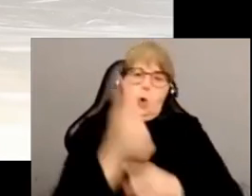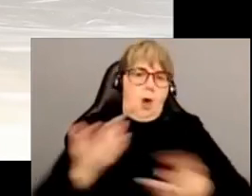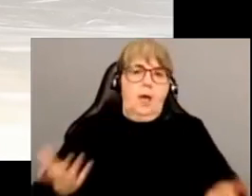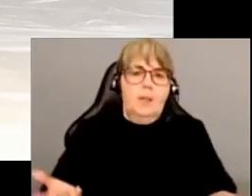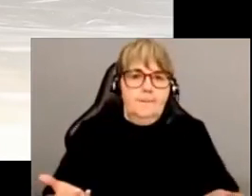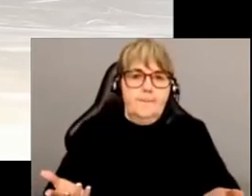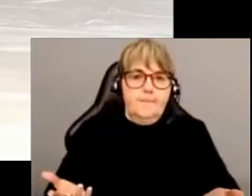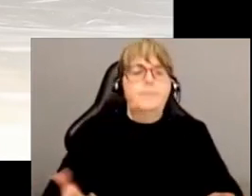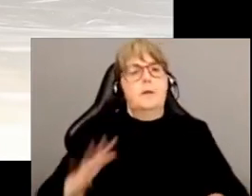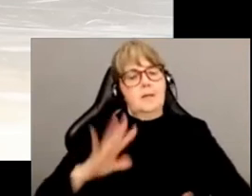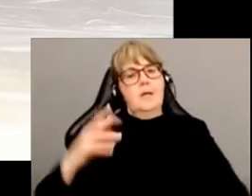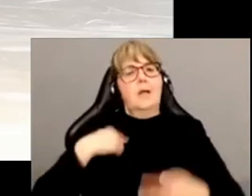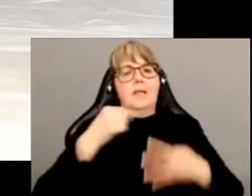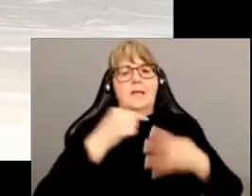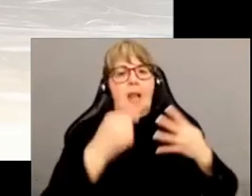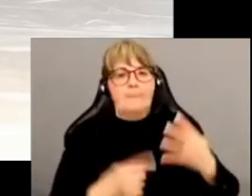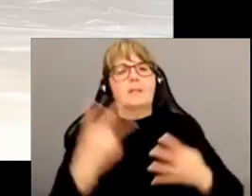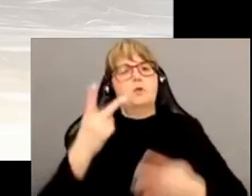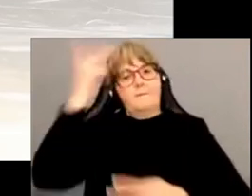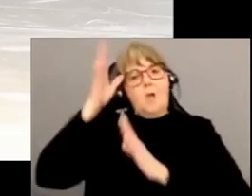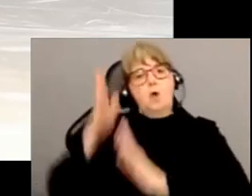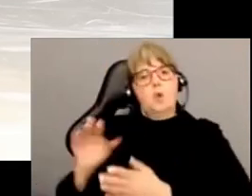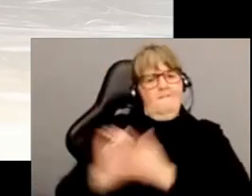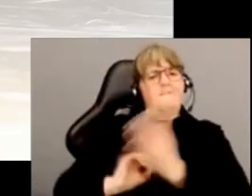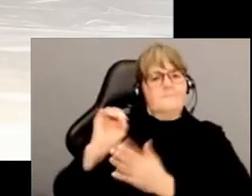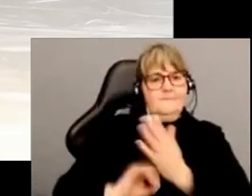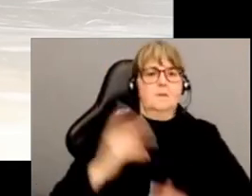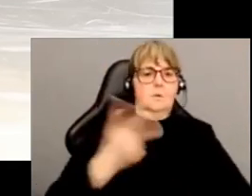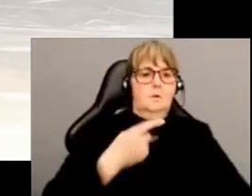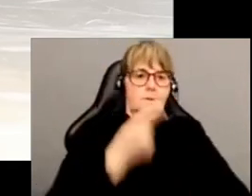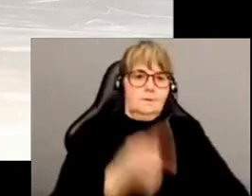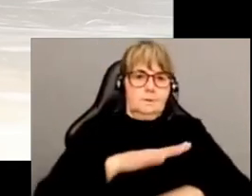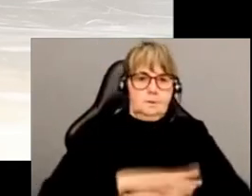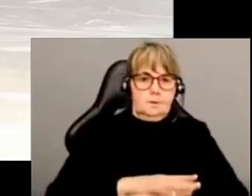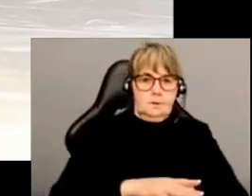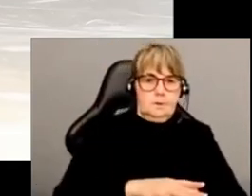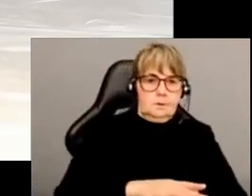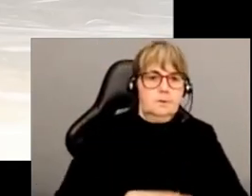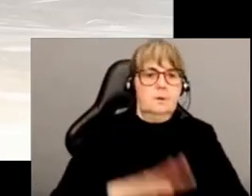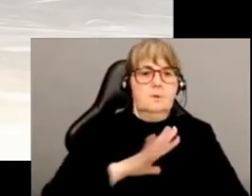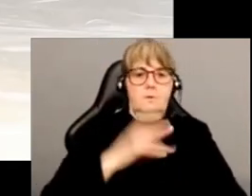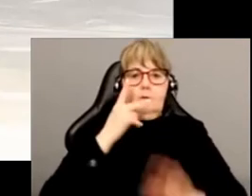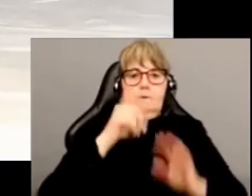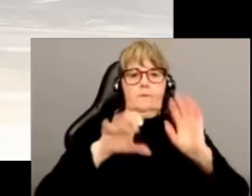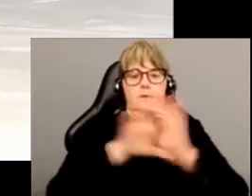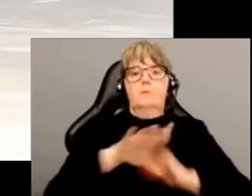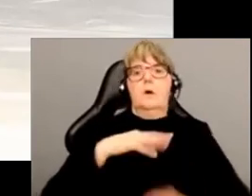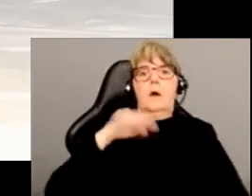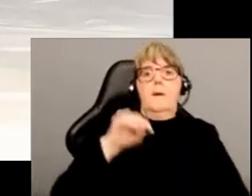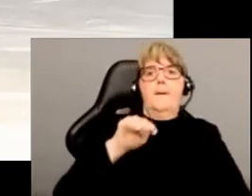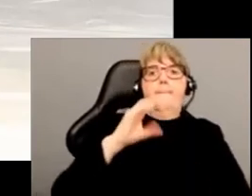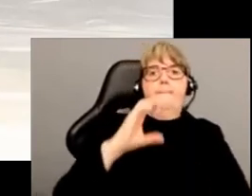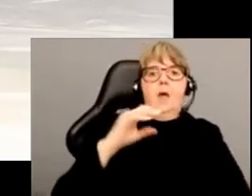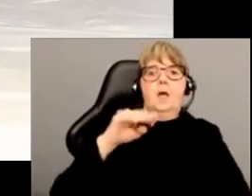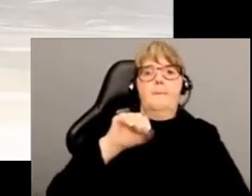éléments de cet argument chez deux philosophes en particulier. C'est Jeff McMahon et, avant lui, James